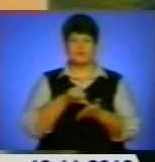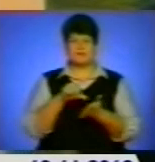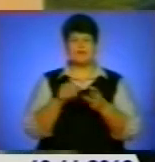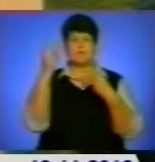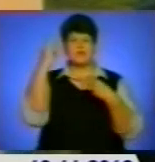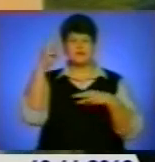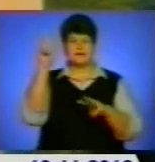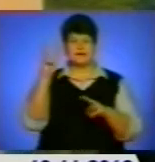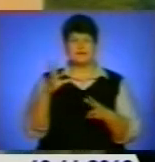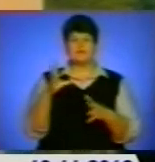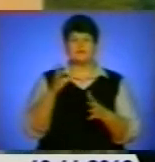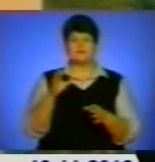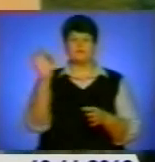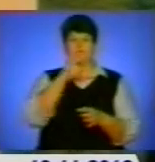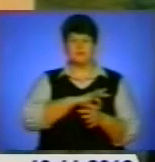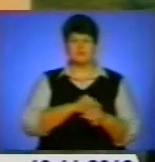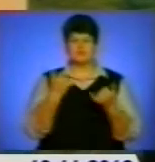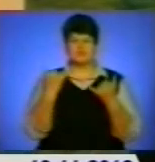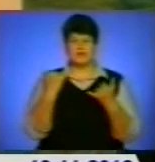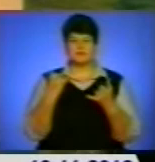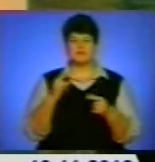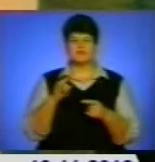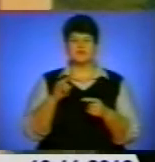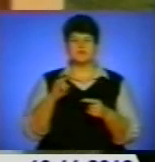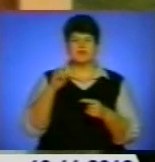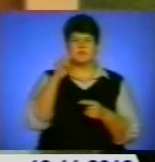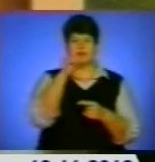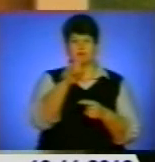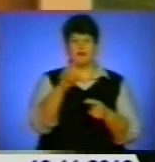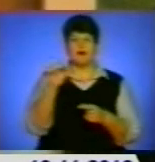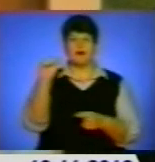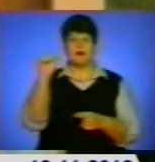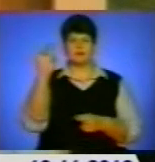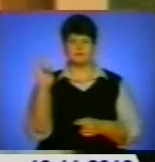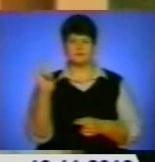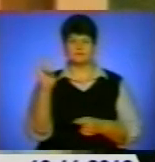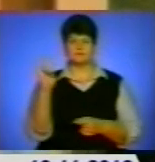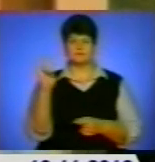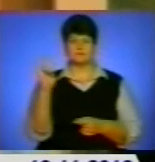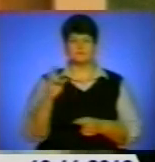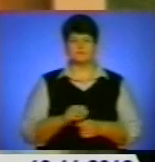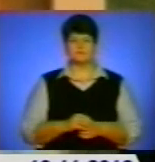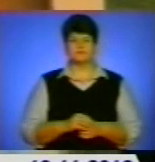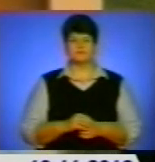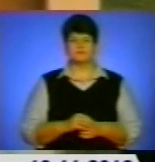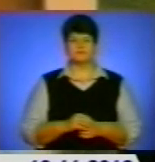експлуатируємо зараз самоліотів сімей Сімейства Ханов. І